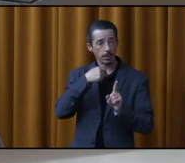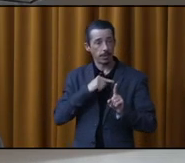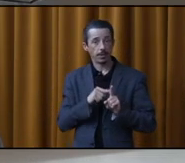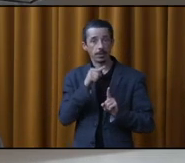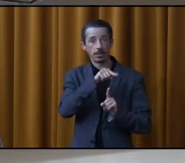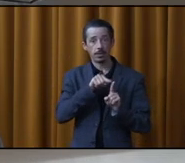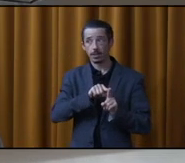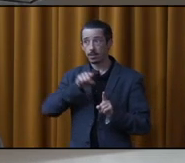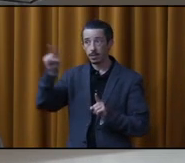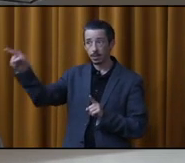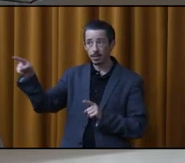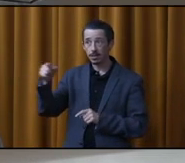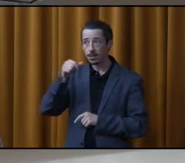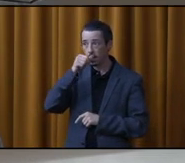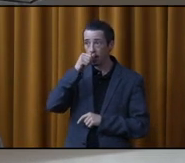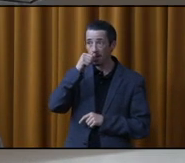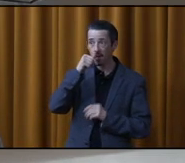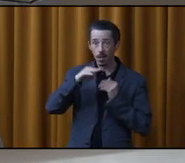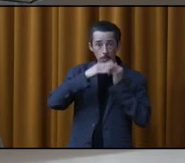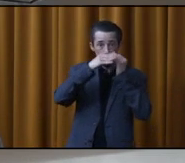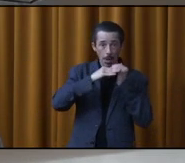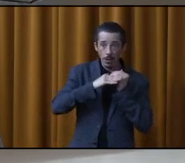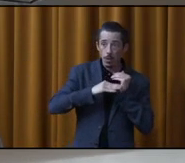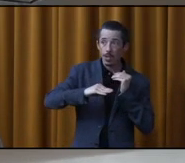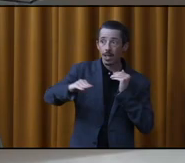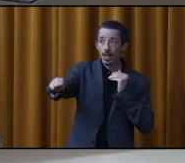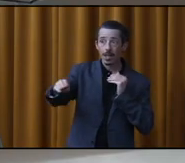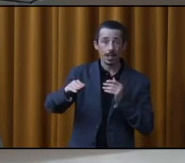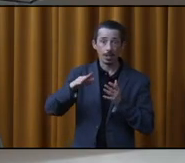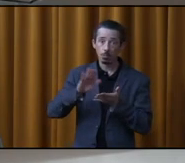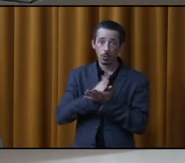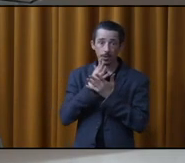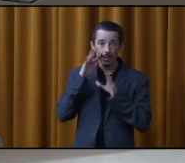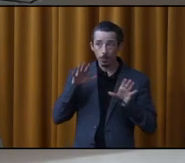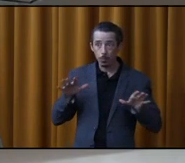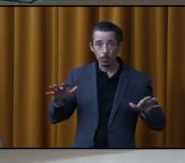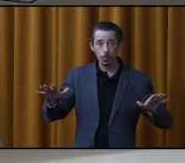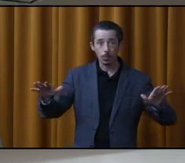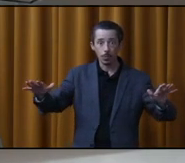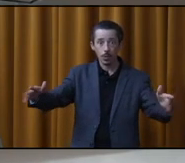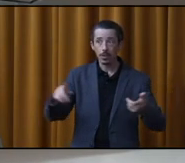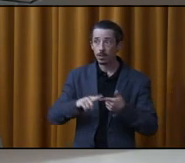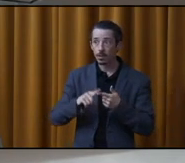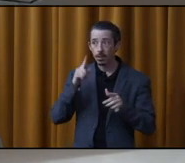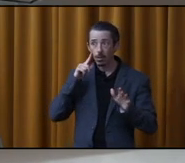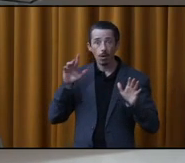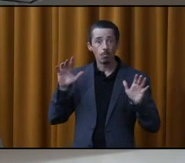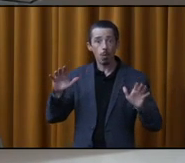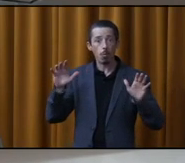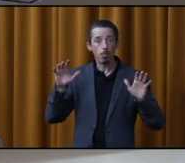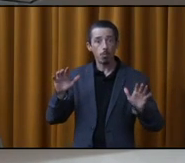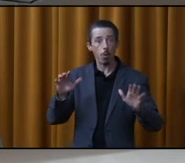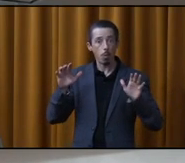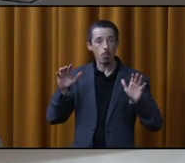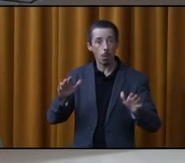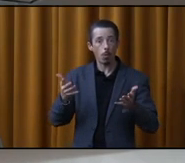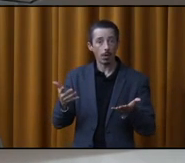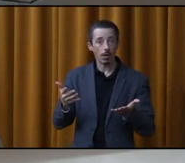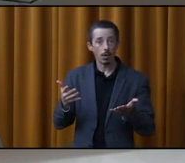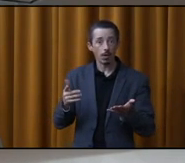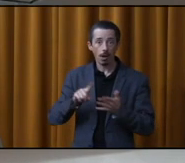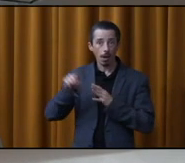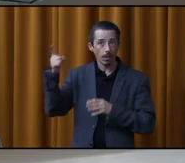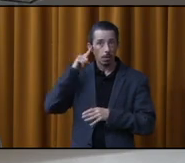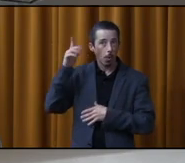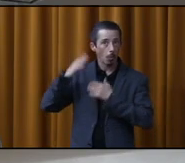de leur faire comprendre que c'est un plateau à terre. La musique à court. Quand on entend « Boum, boum, boum », ça fait comme s'il y avait un chantier de